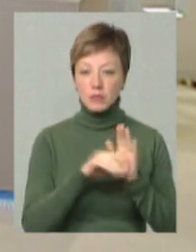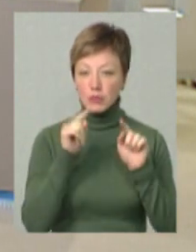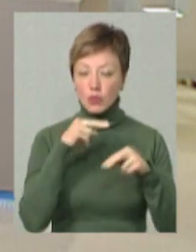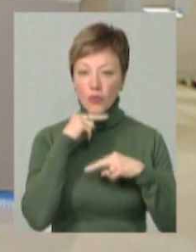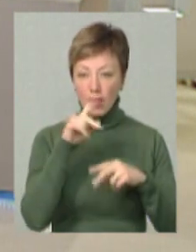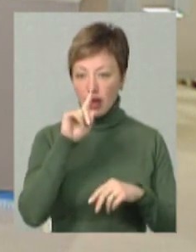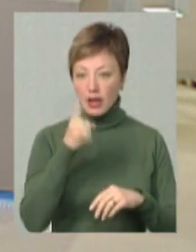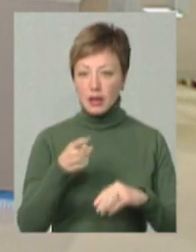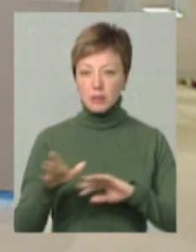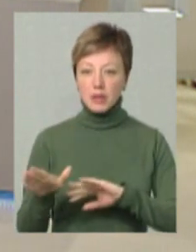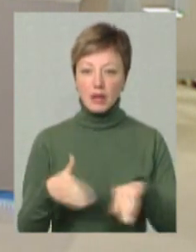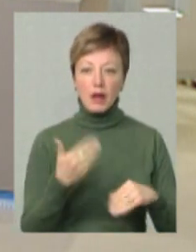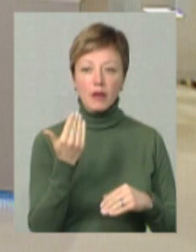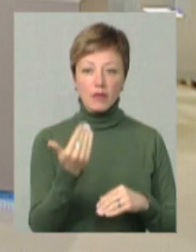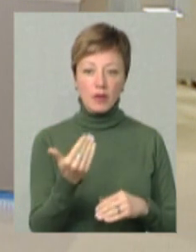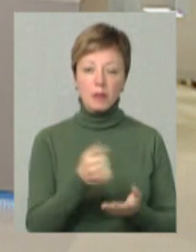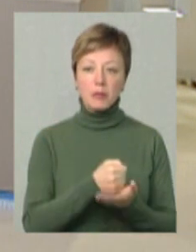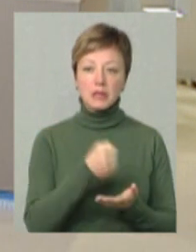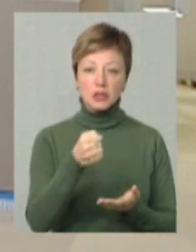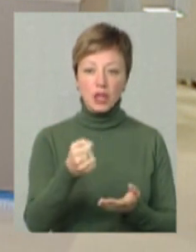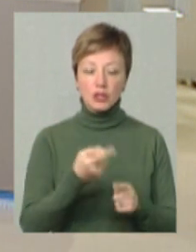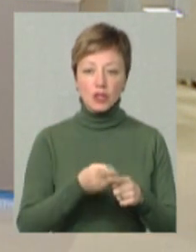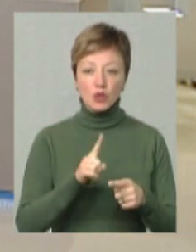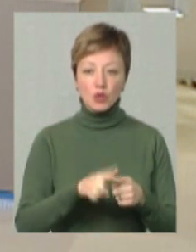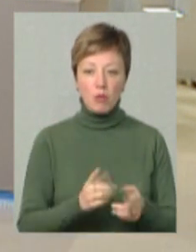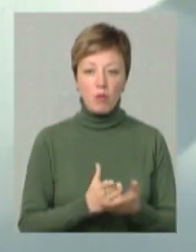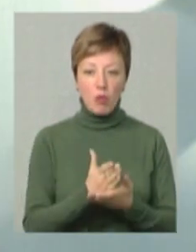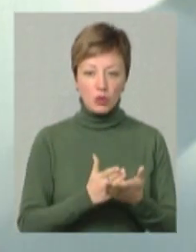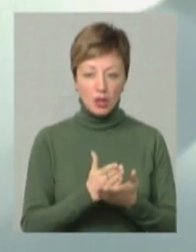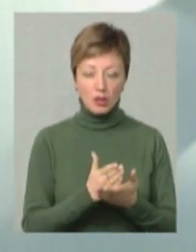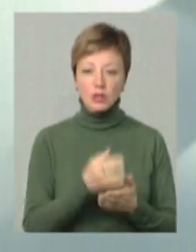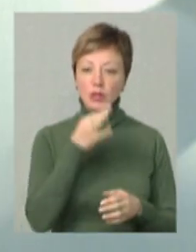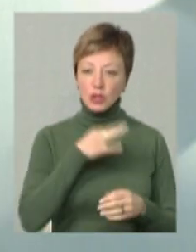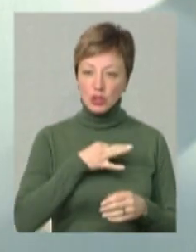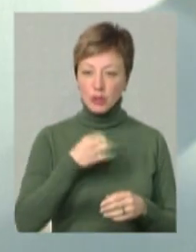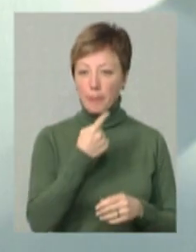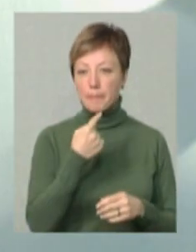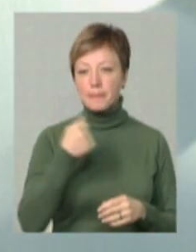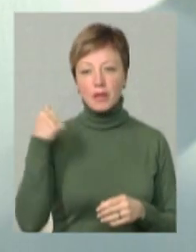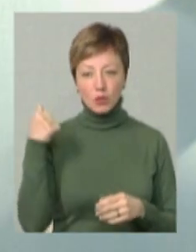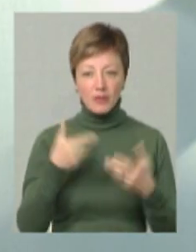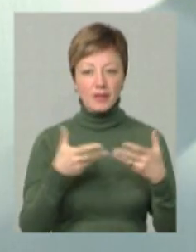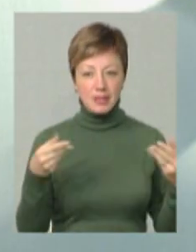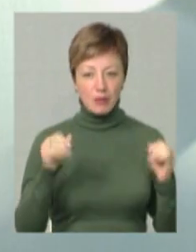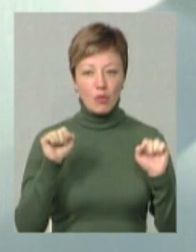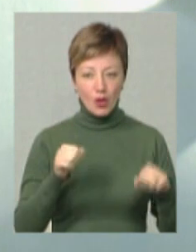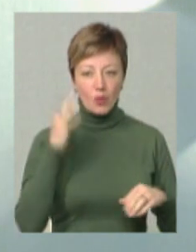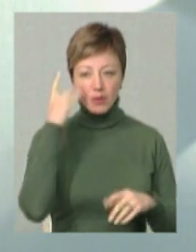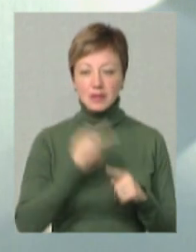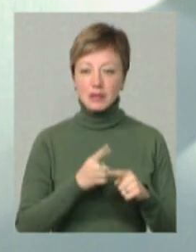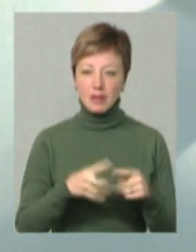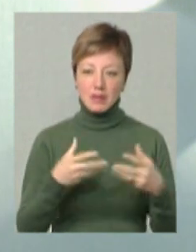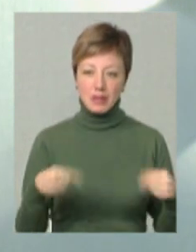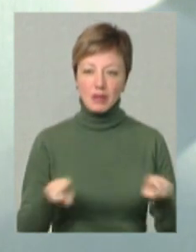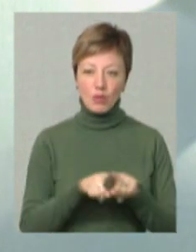якраз рік минає, відколи ви призначені на цю посаду. От скажіть, минулої весни могли б уявити, що ця весна вже